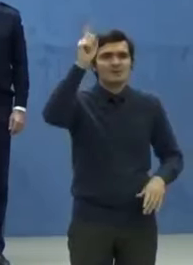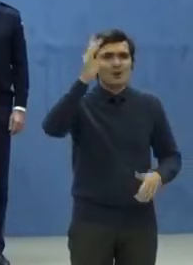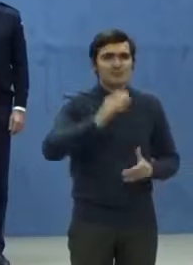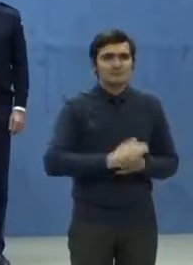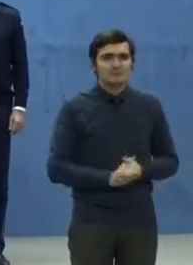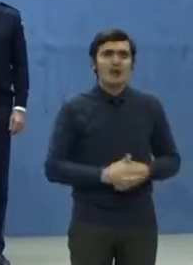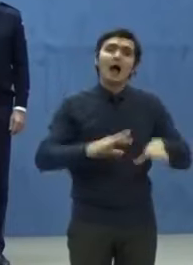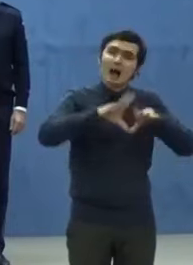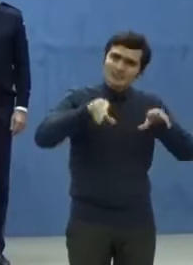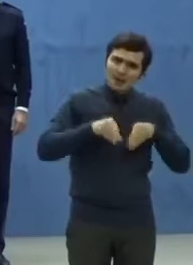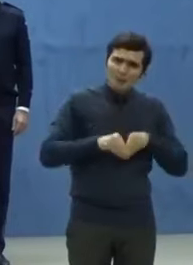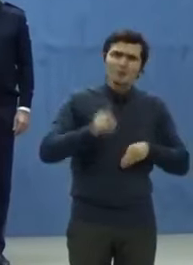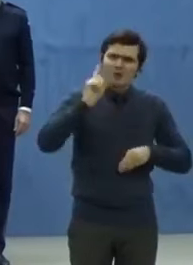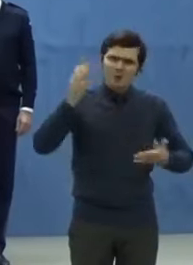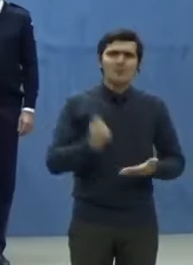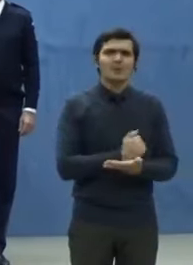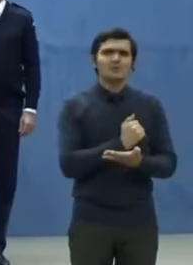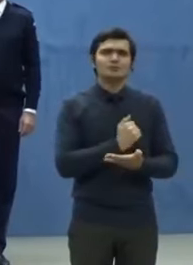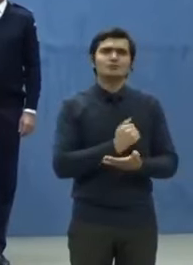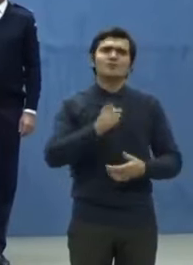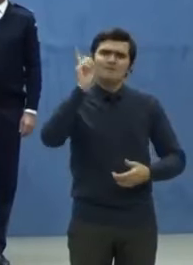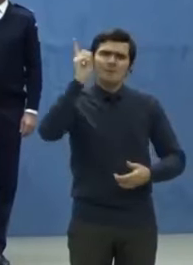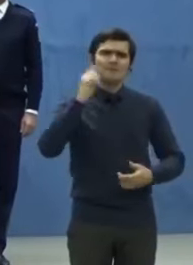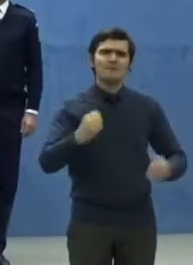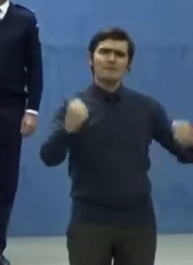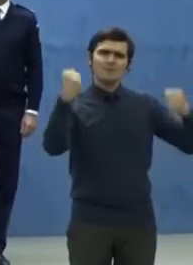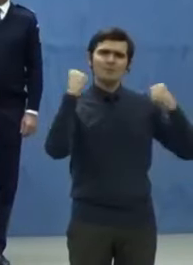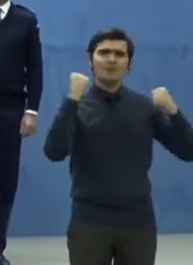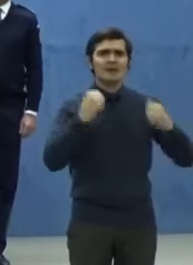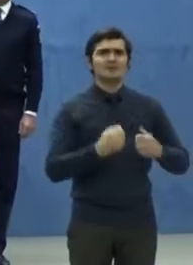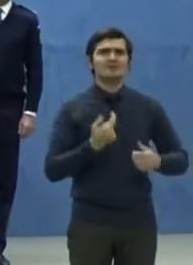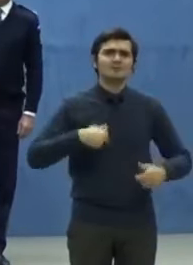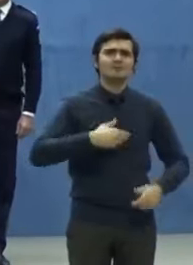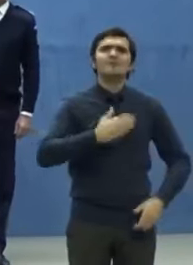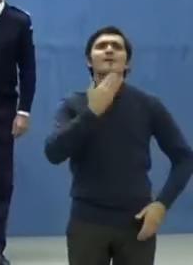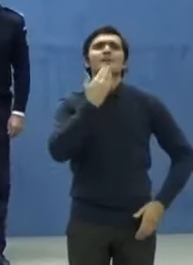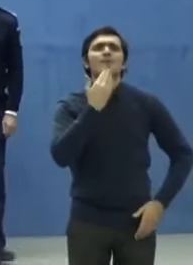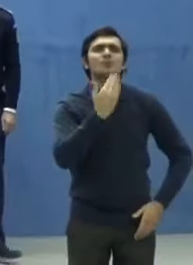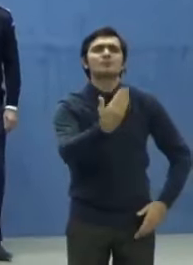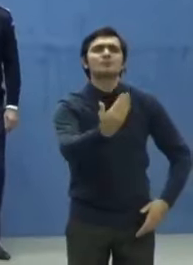Împreună vom reuși și vom fi puternici. Vă mulțumim!